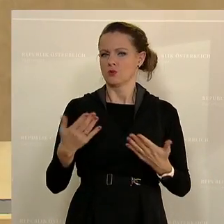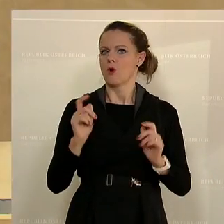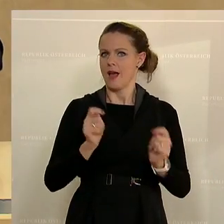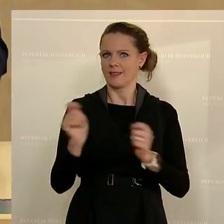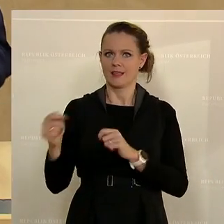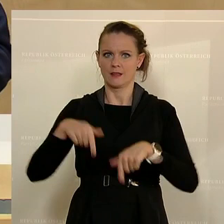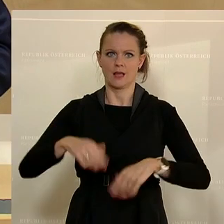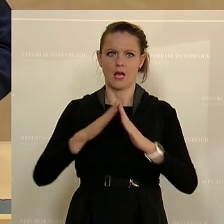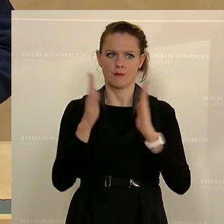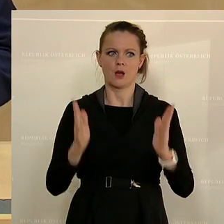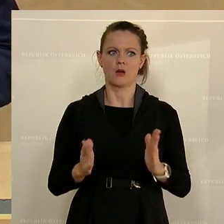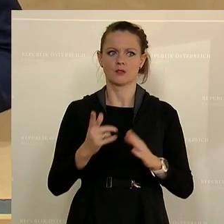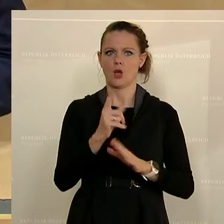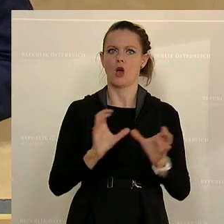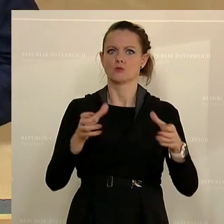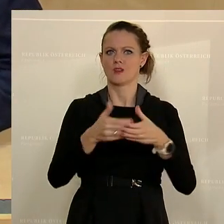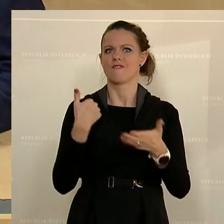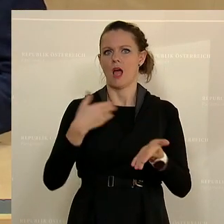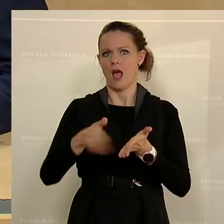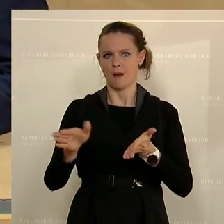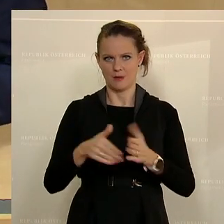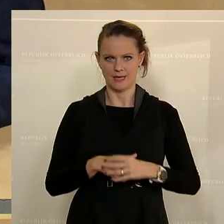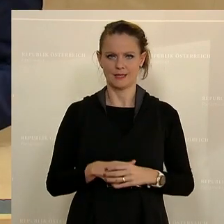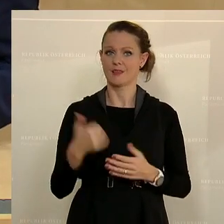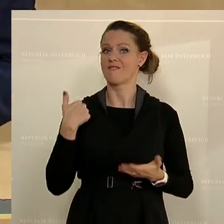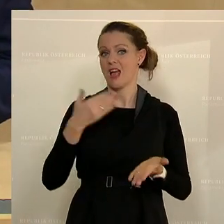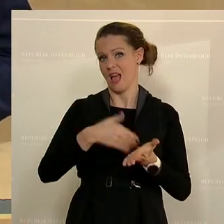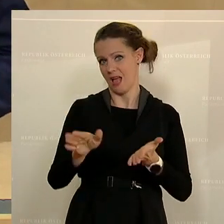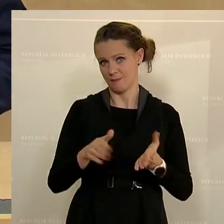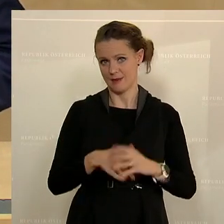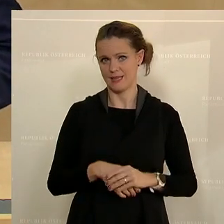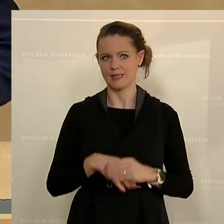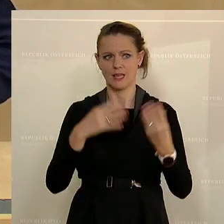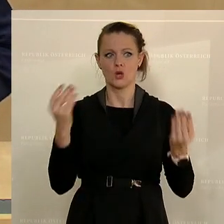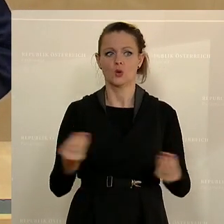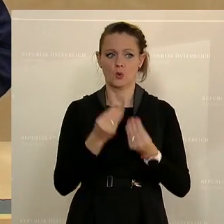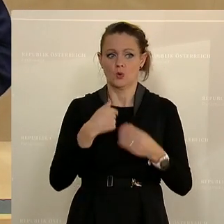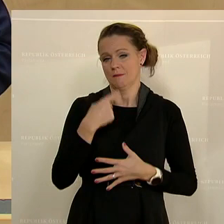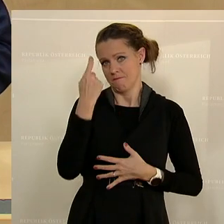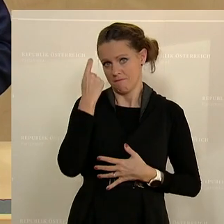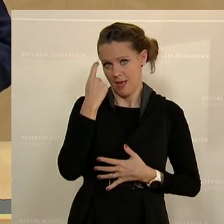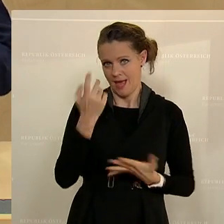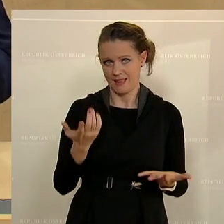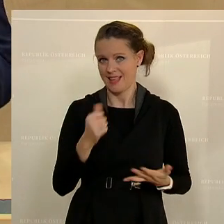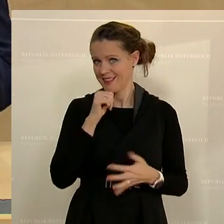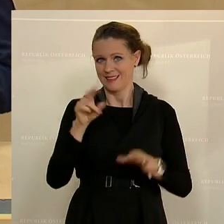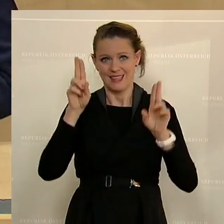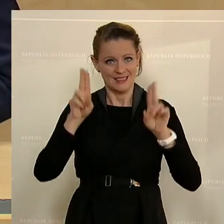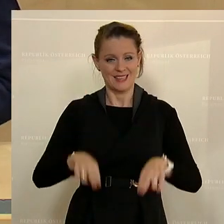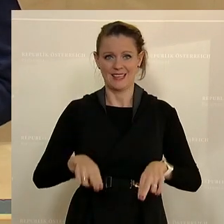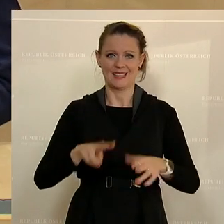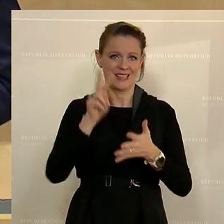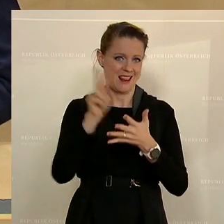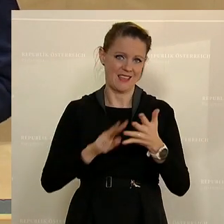Anträge, die im Ausschuss abgelehnt wurden. Sie abgelehnt, weil ich der Meinung bin, dass sie nicht richtig gelesen